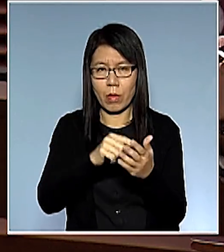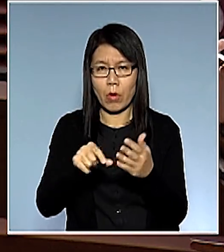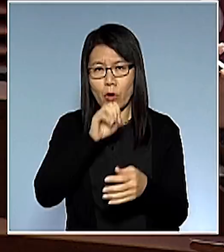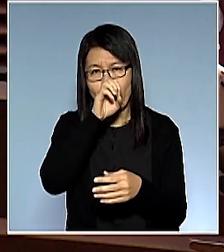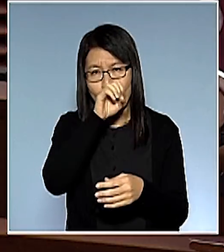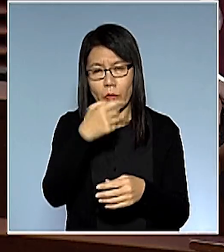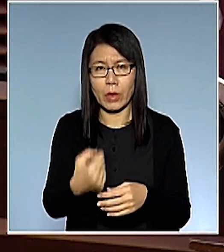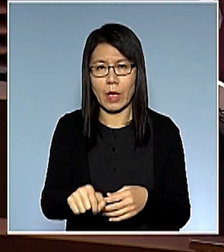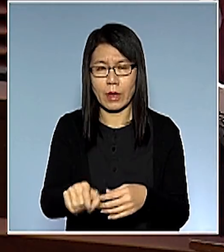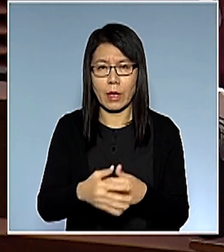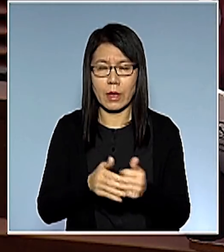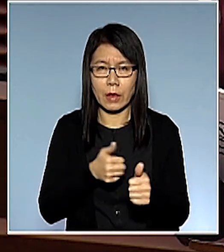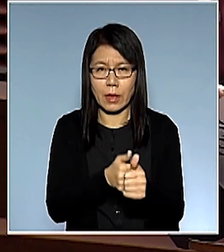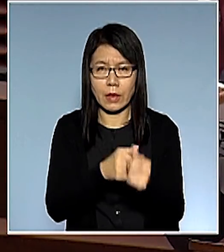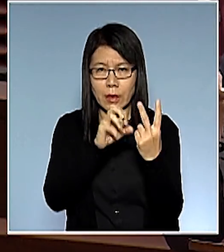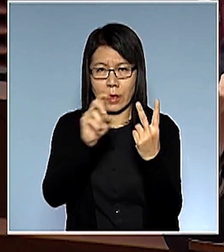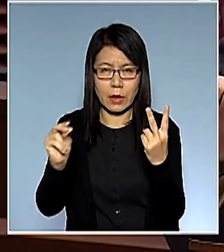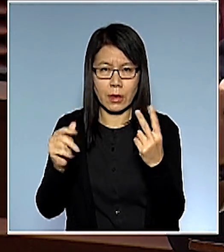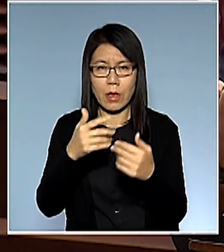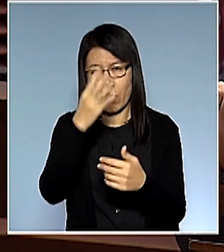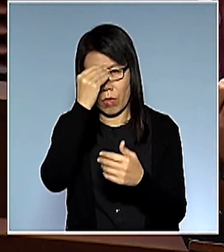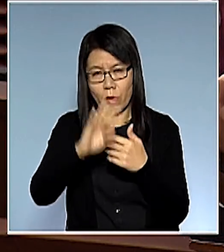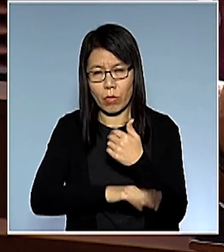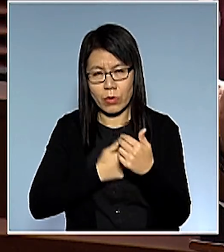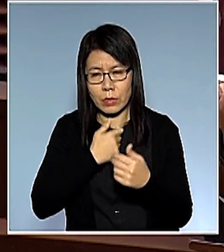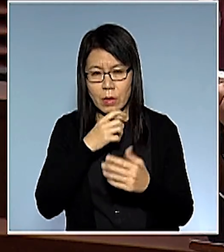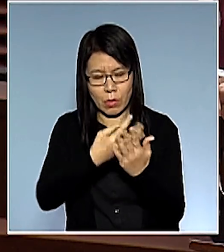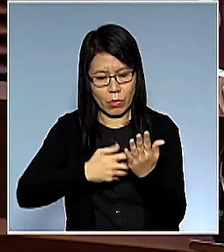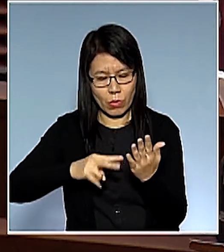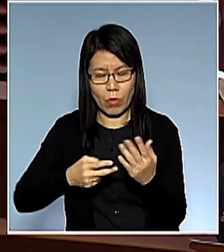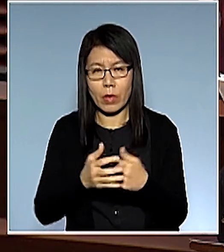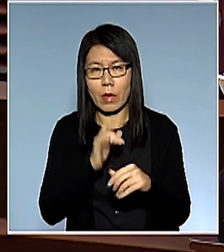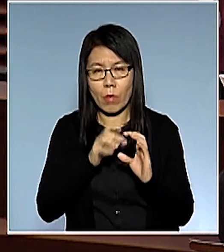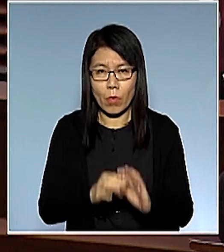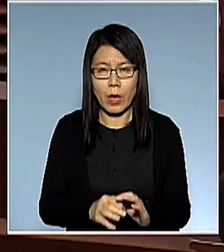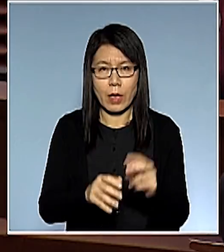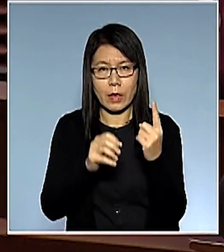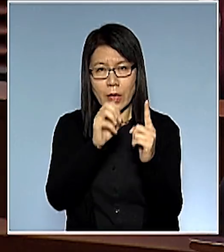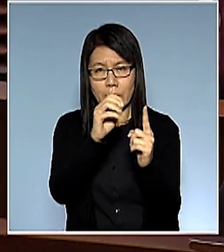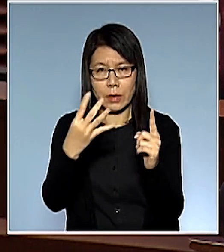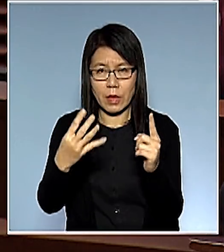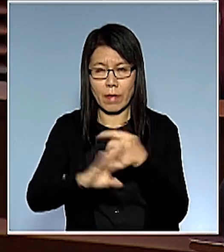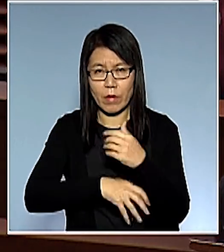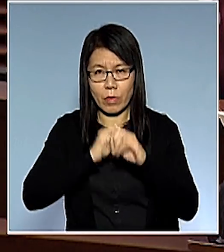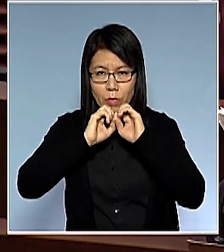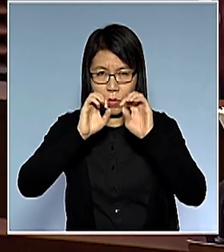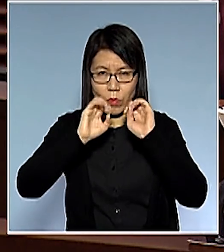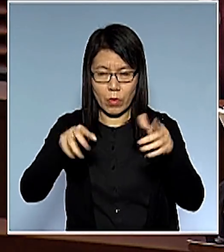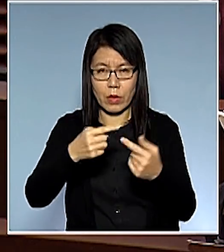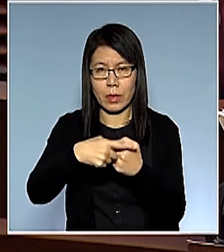很簡單說現在根據2017年實習律師修訂規則2017年第104號法律公告第一條